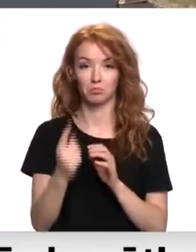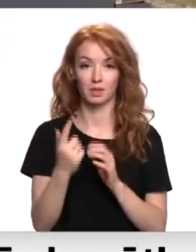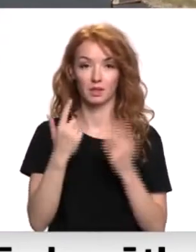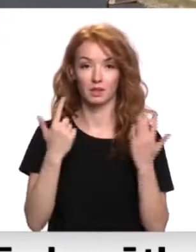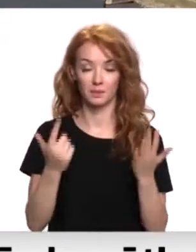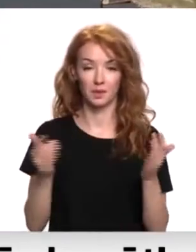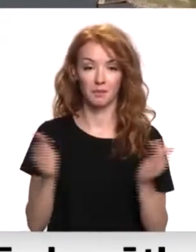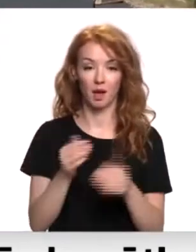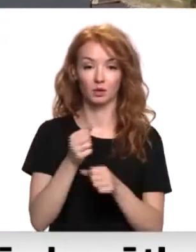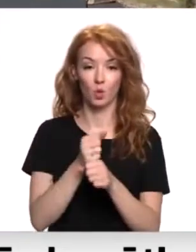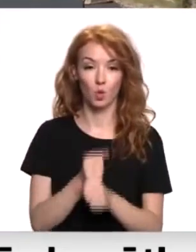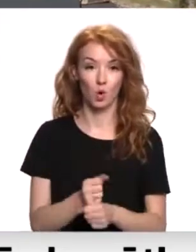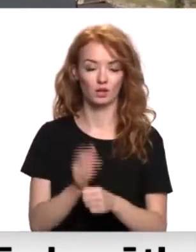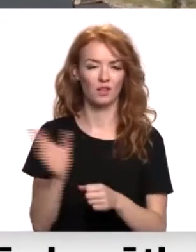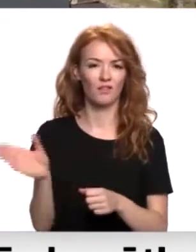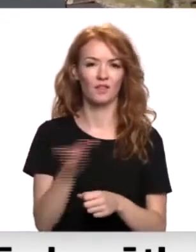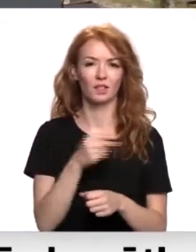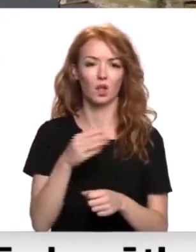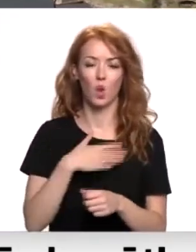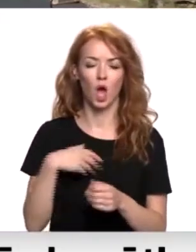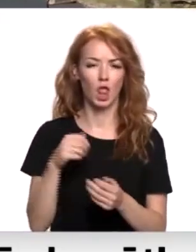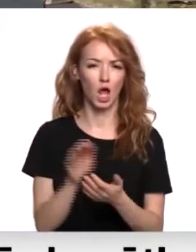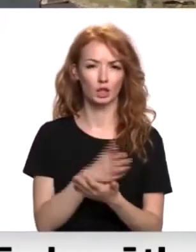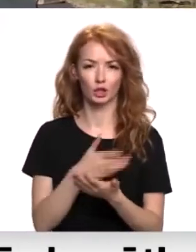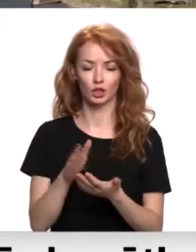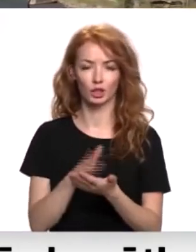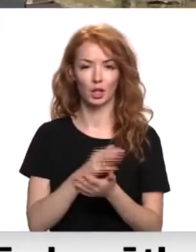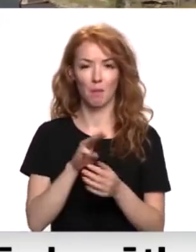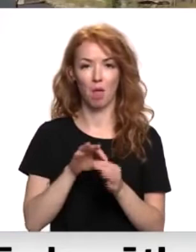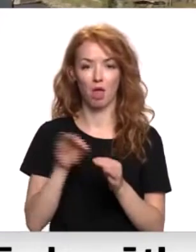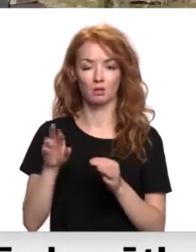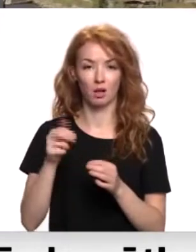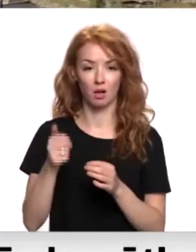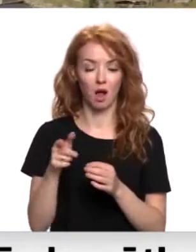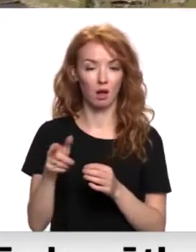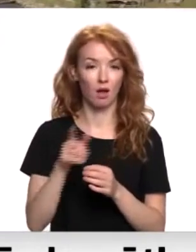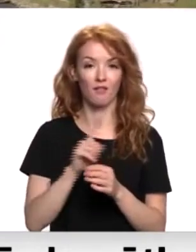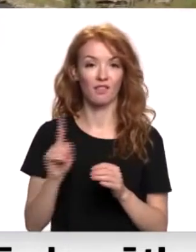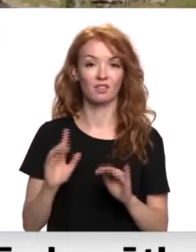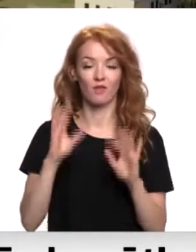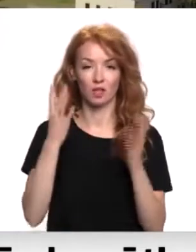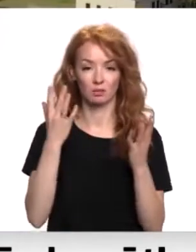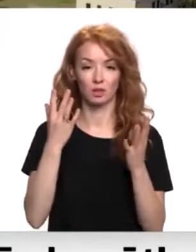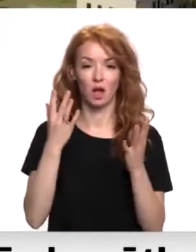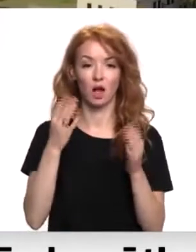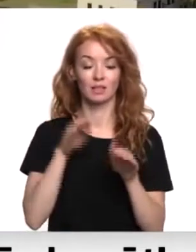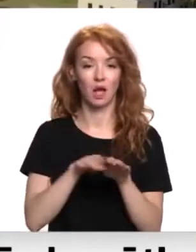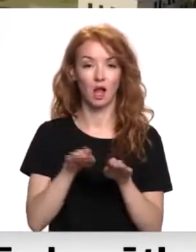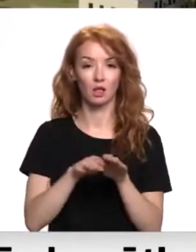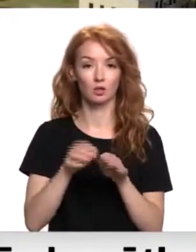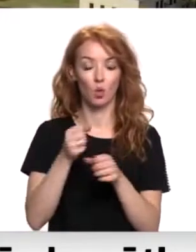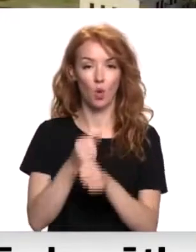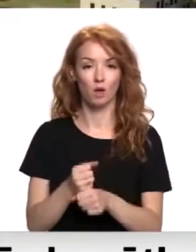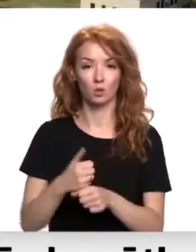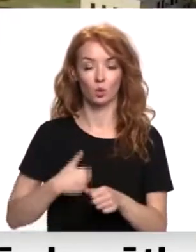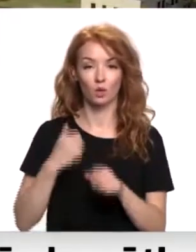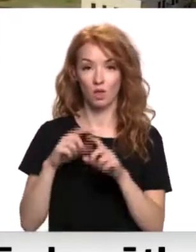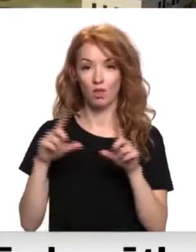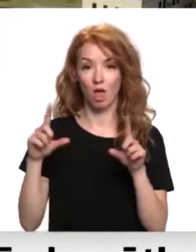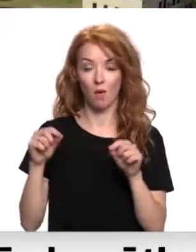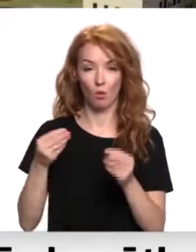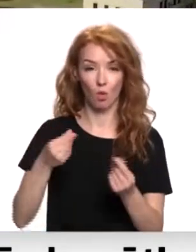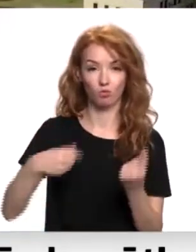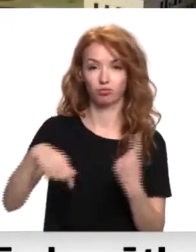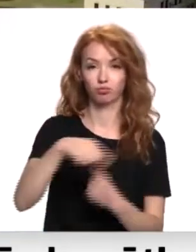septiņas mazās ostas. Visas ļoti atšķirīgas. Mērsrega osta ir viena no veiksmīgajām. Salīdzinot ostas uzņēmumu un neto